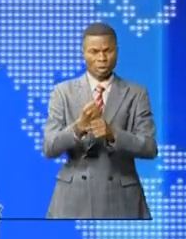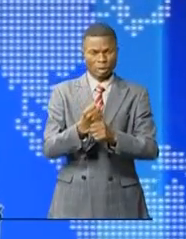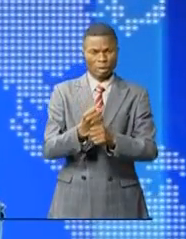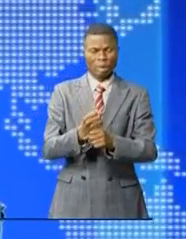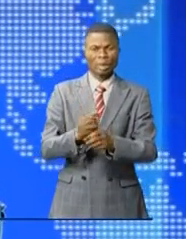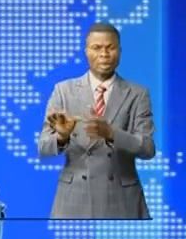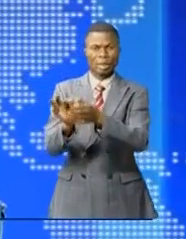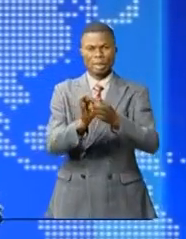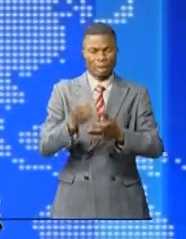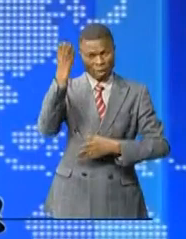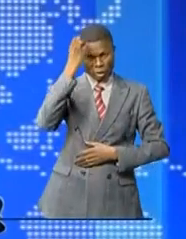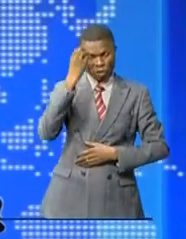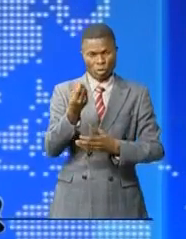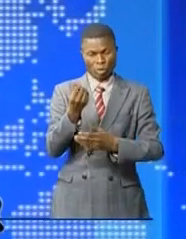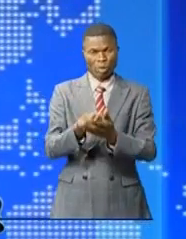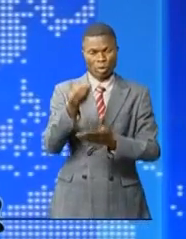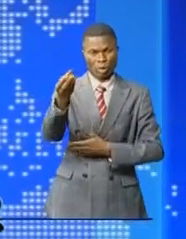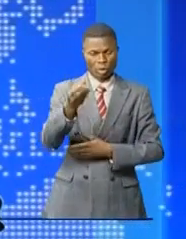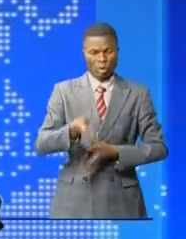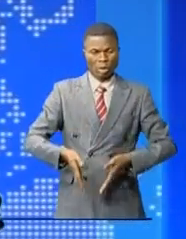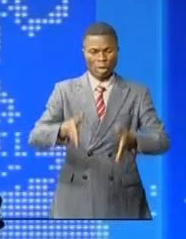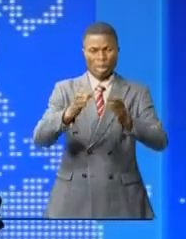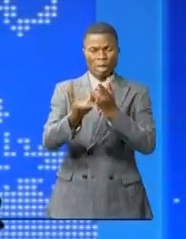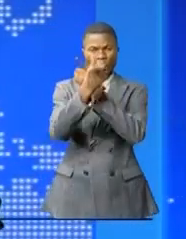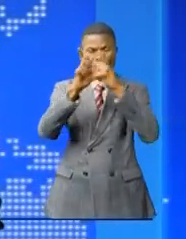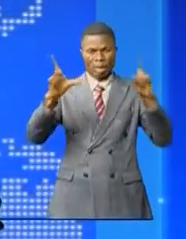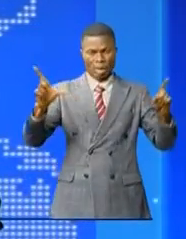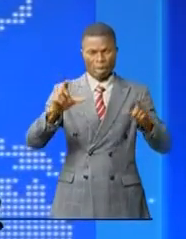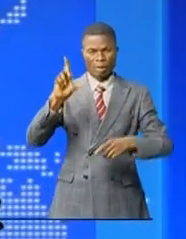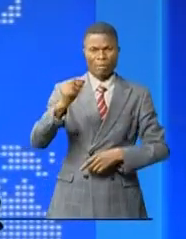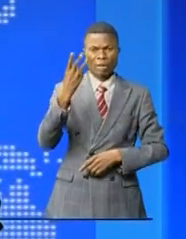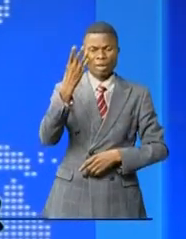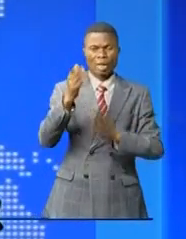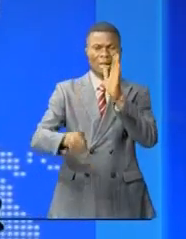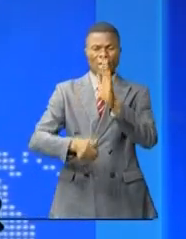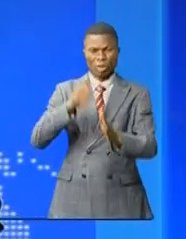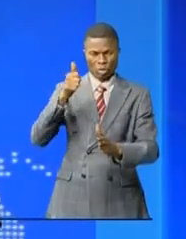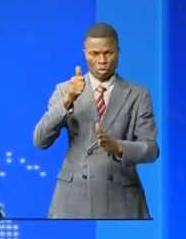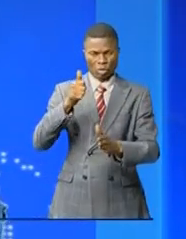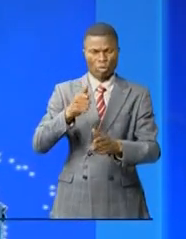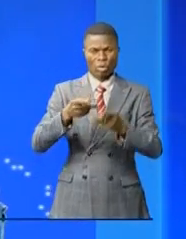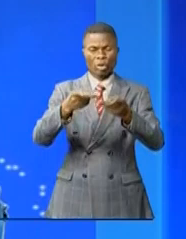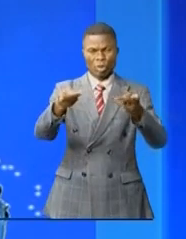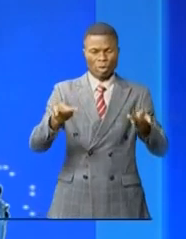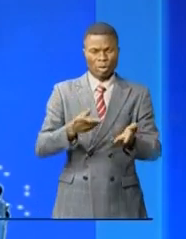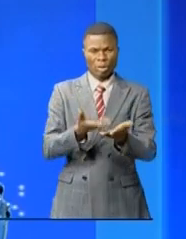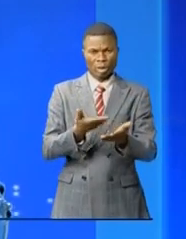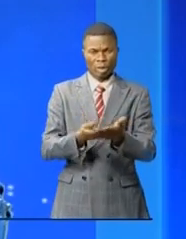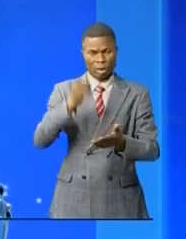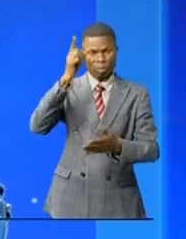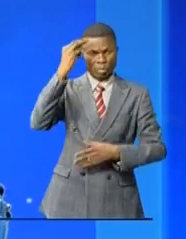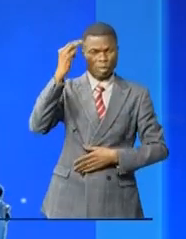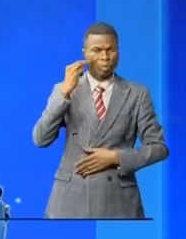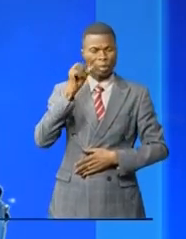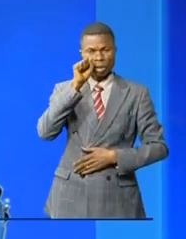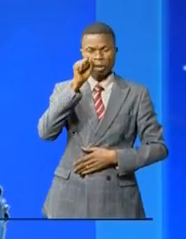par l'Union européenne, situé sur l'avenue de Libération, ex-24 en novembre, aux côtés de la base logistique centrale. C'est le Premier ministre